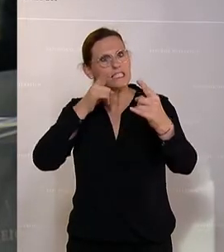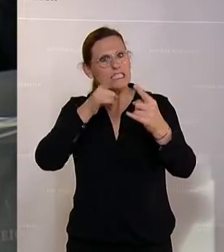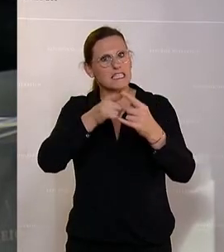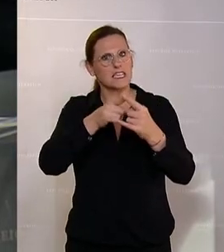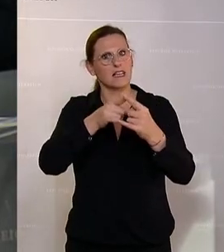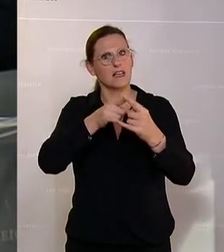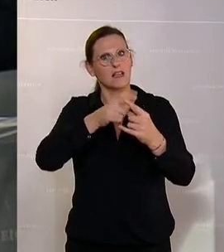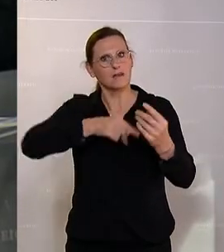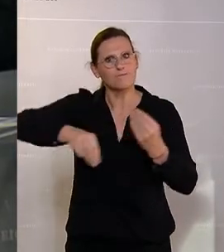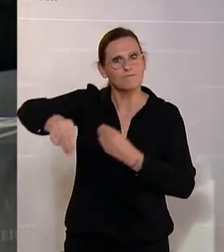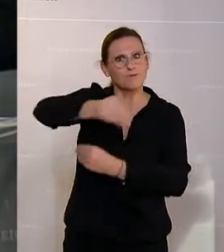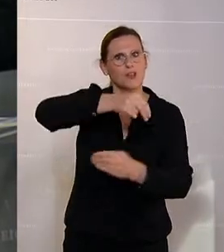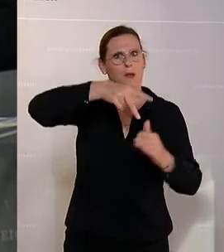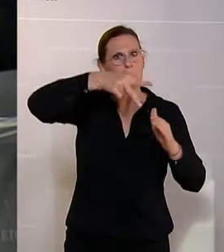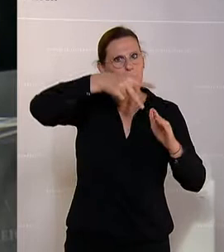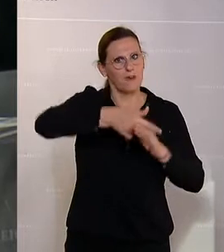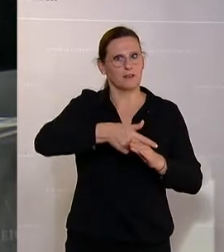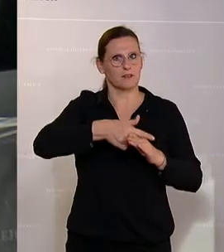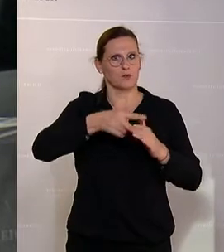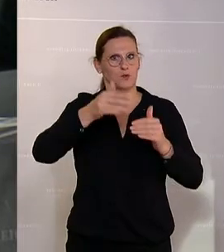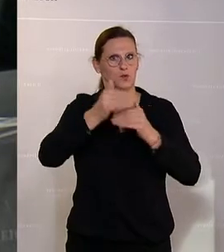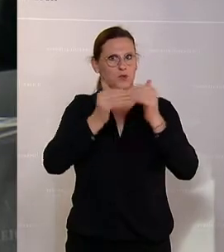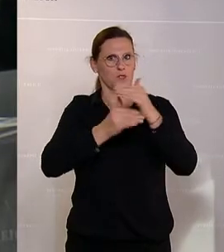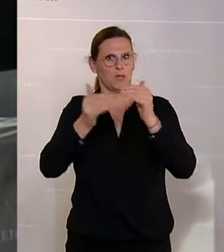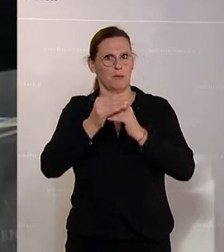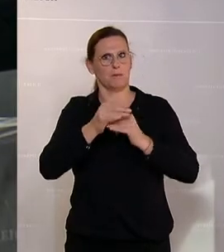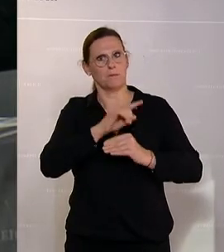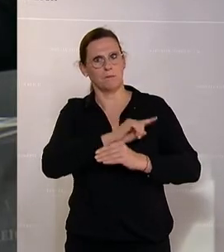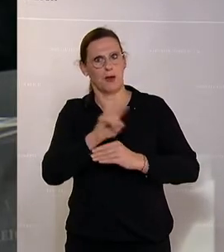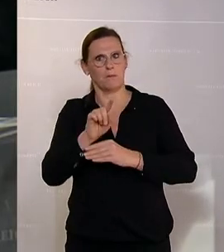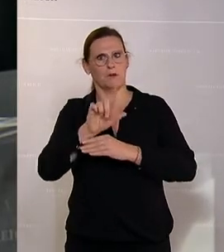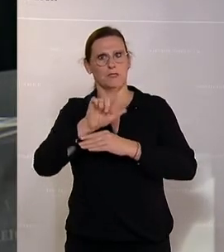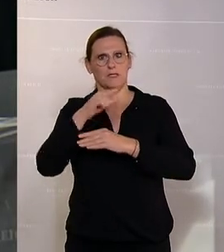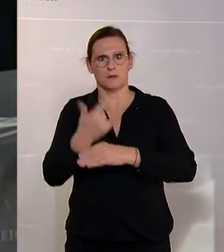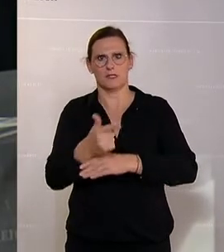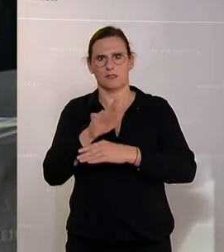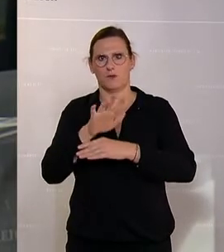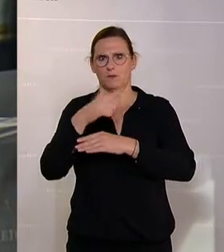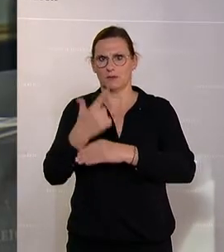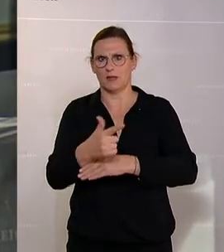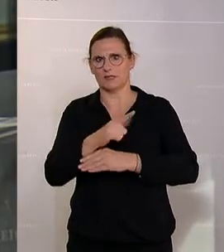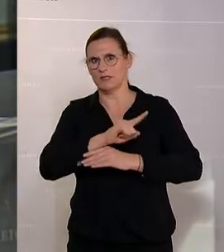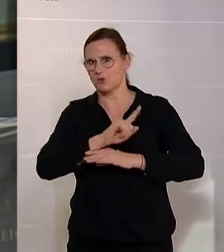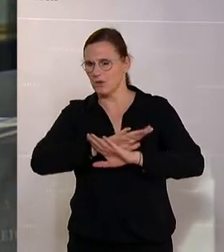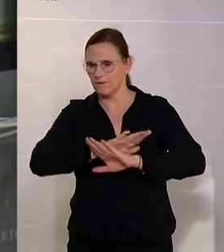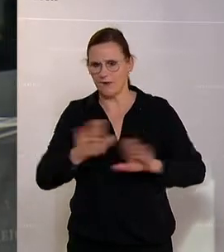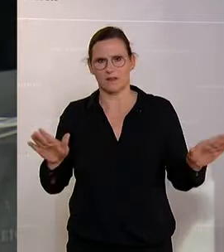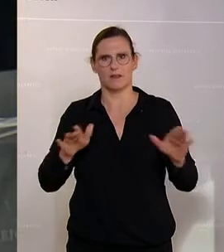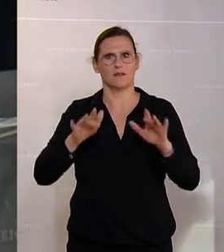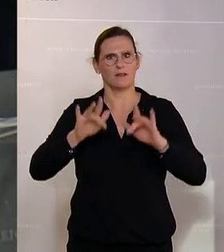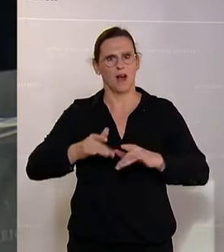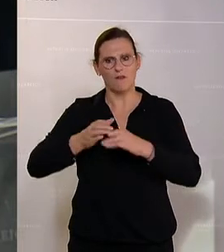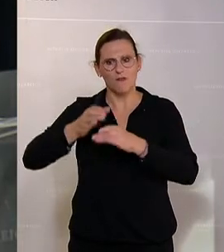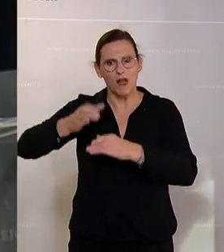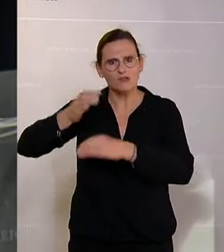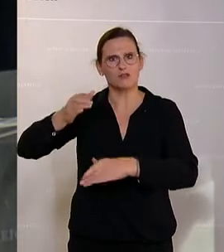2025. Achtlos weggeworfene Getränkedosen oder Flaschen sollen unsere Natur nicht